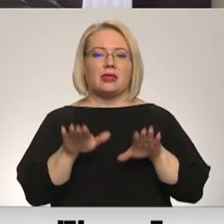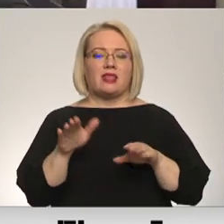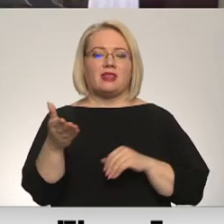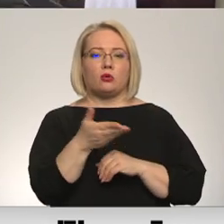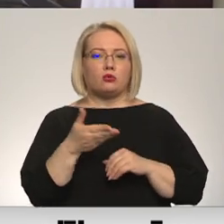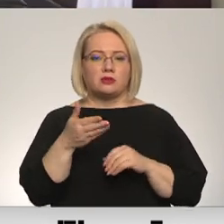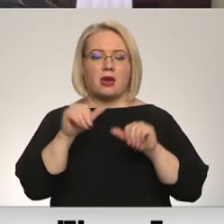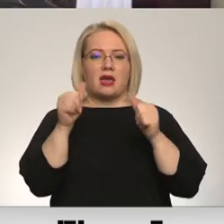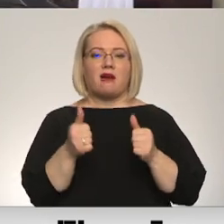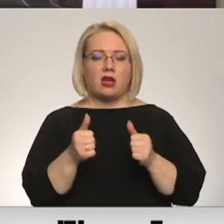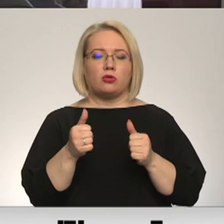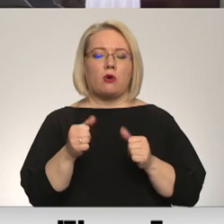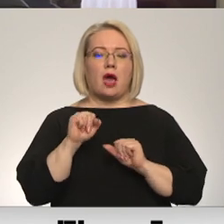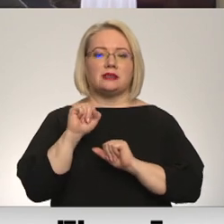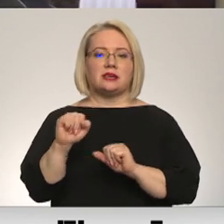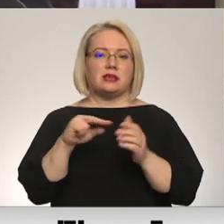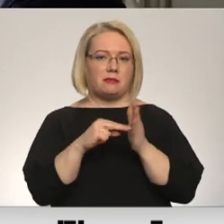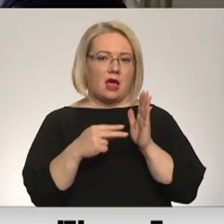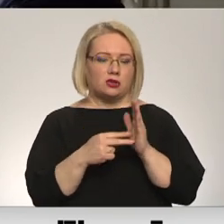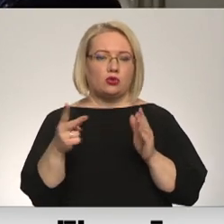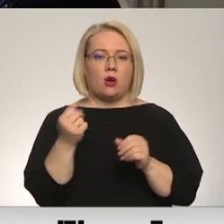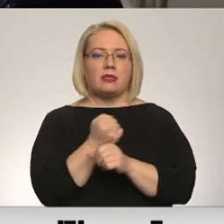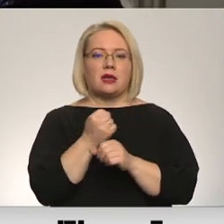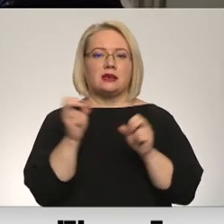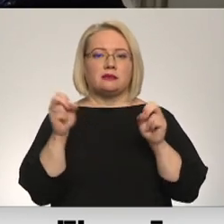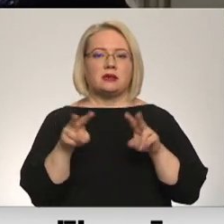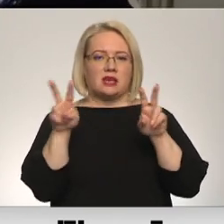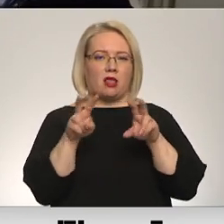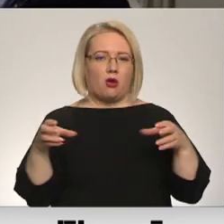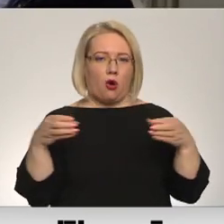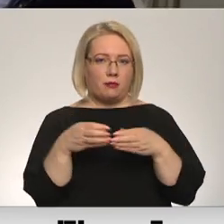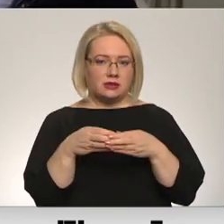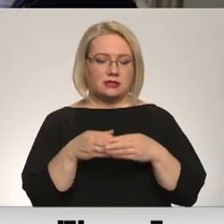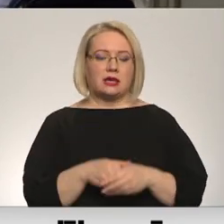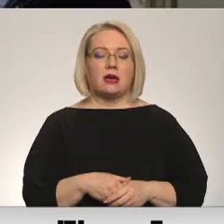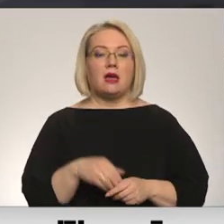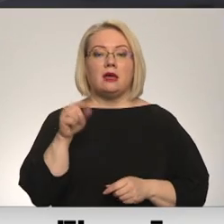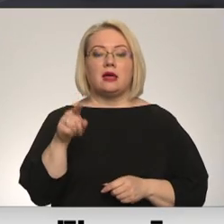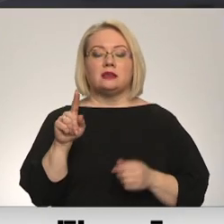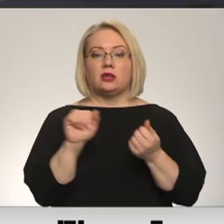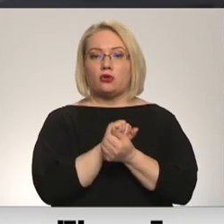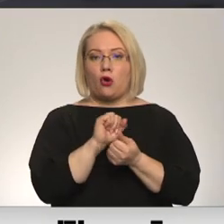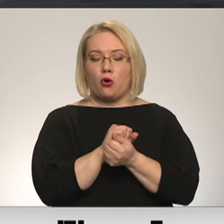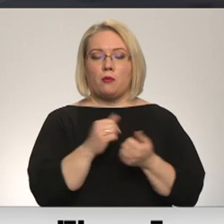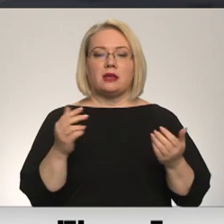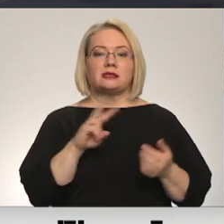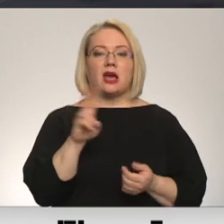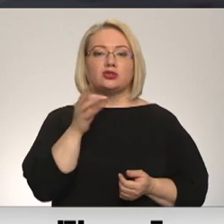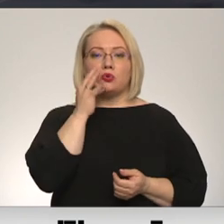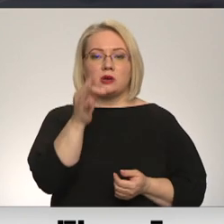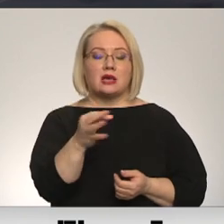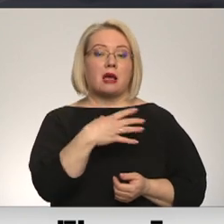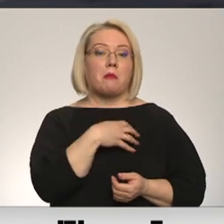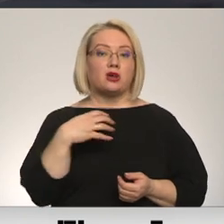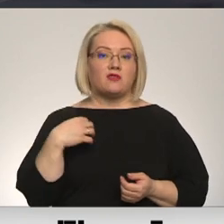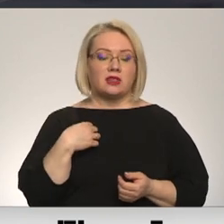plāns. To darīs ap vietu var jaunizveidotā civilās aizsardzības komisija. Tas ir dokuments, kas nosaka pašvaldības un iedzīvotāju un katras